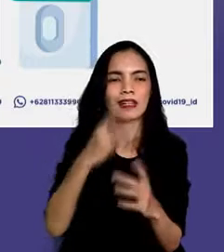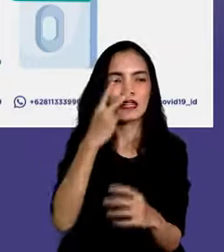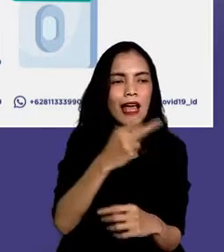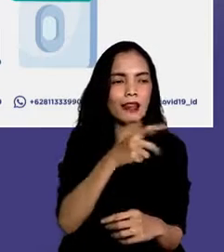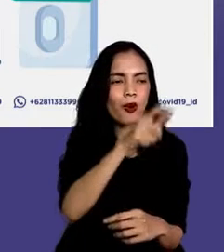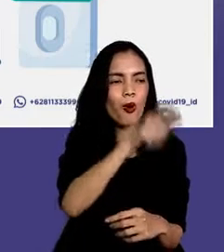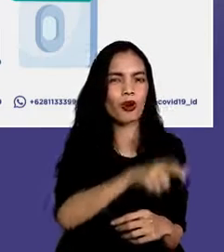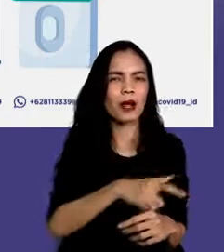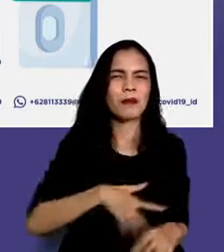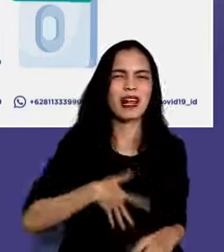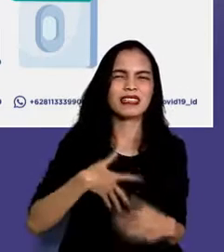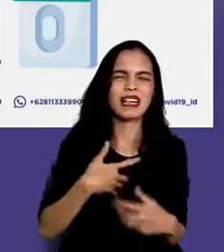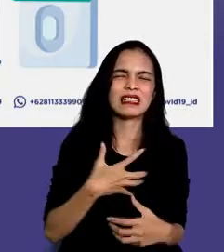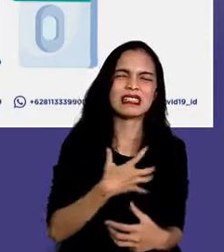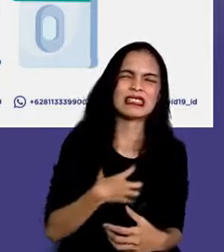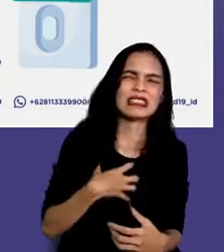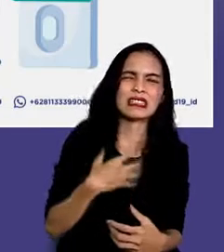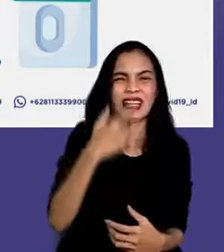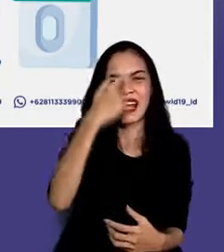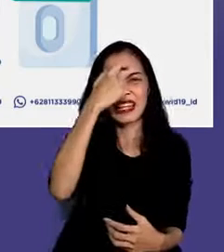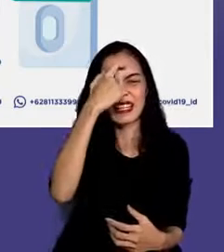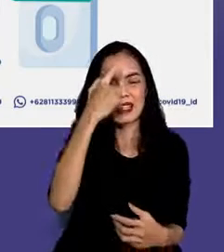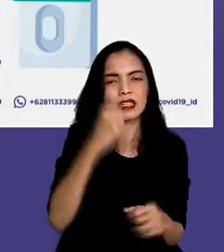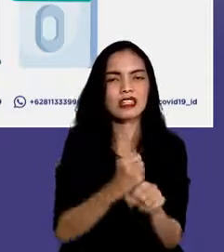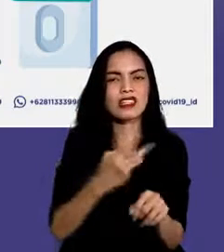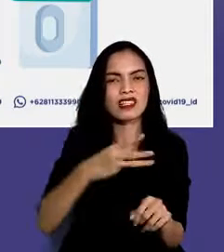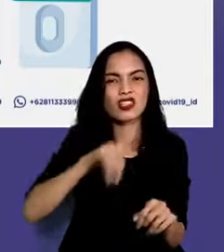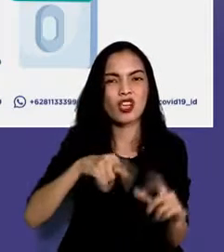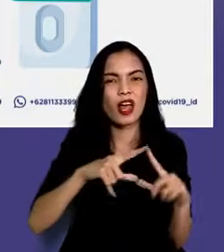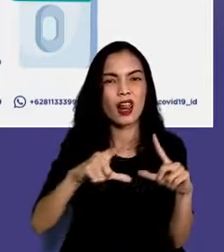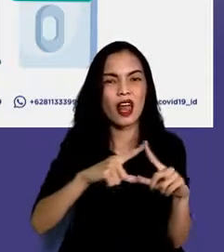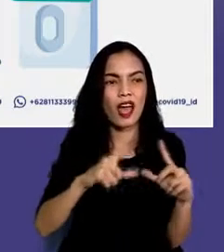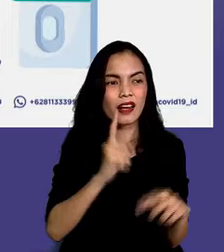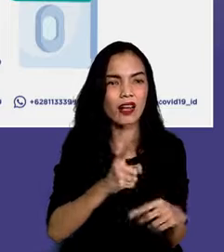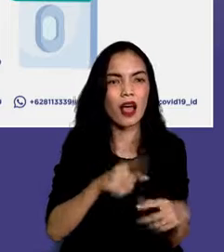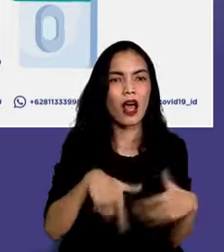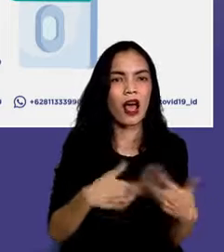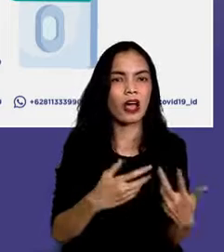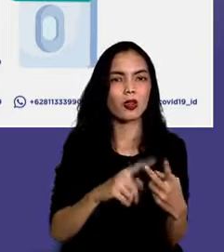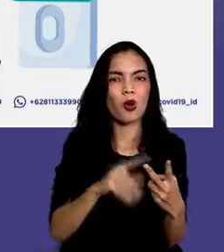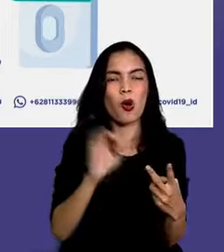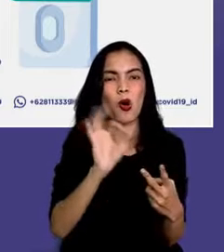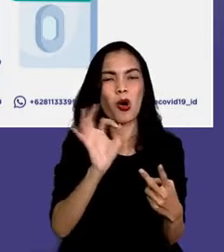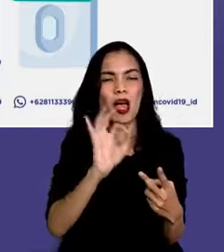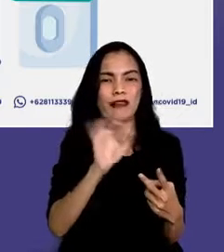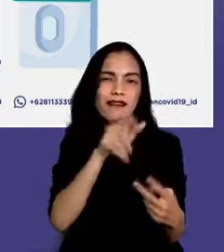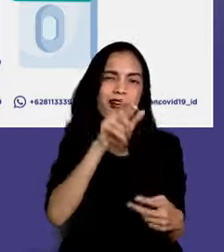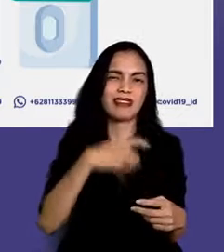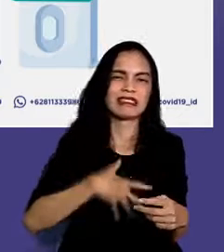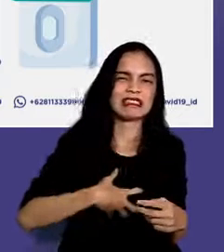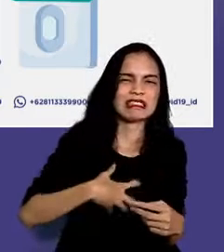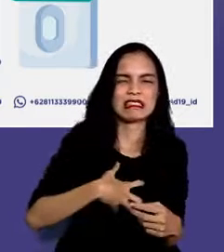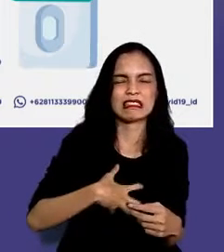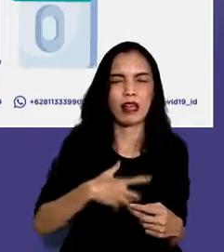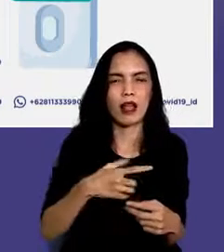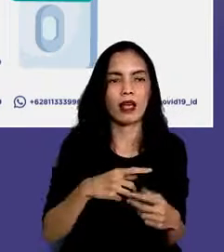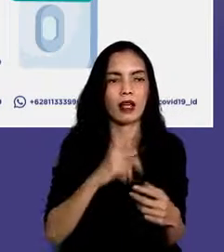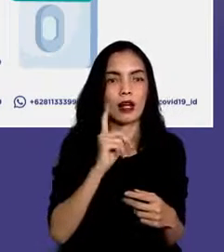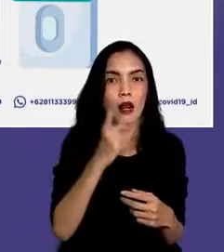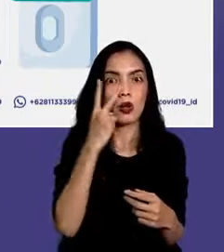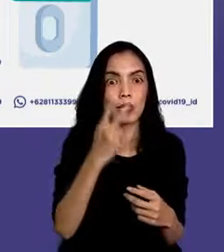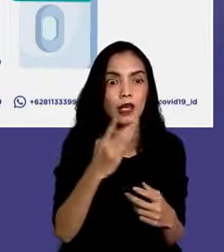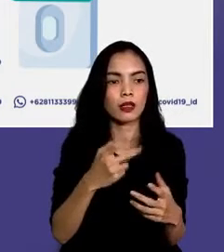tanpa gejala untuk dites dengan mempertimbangkan hal-hal ini diharapkan apa yang terjadi di lapangan dapat